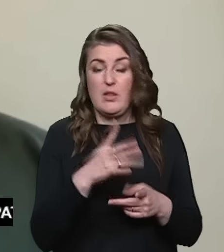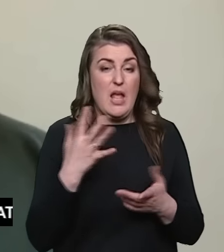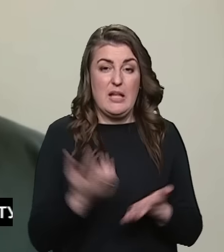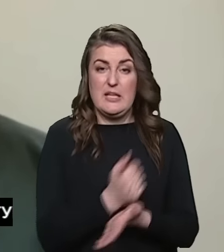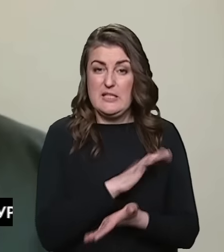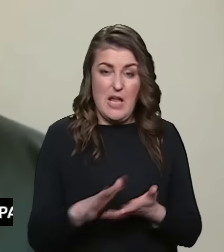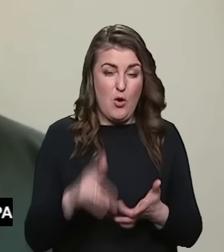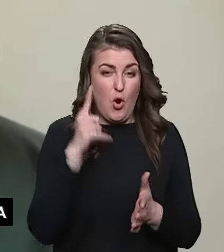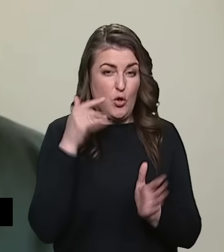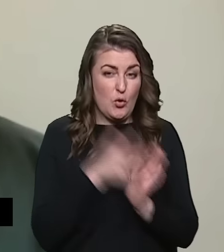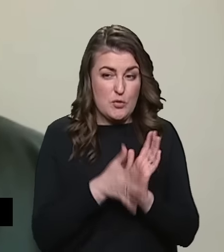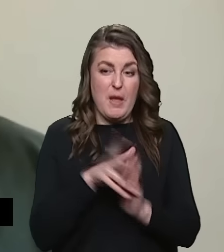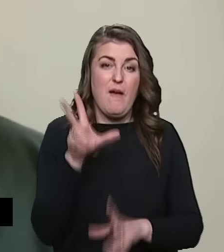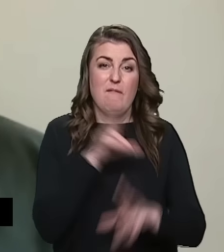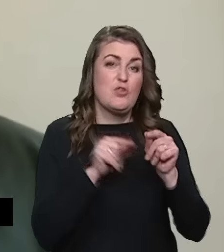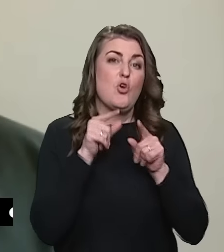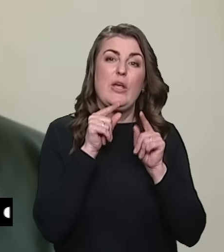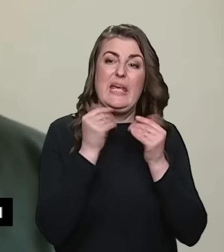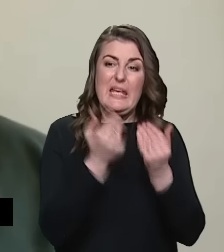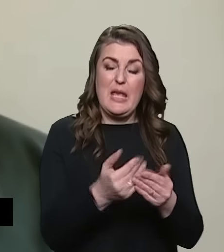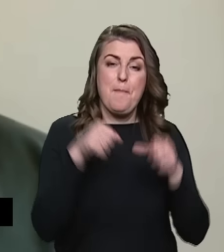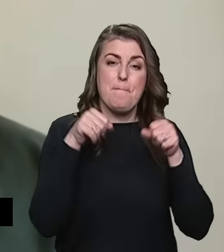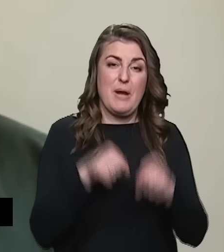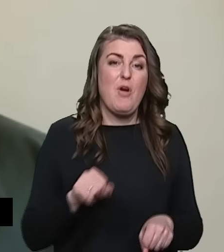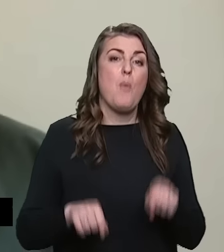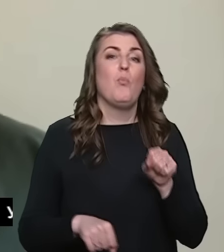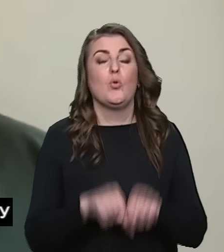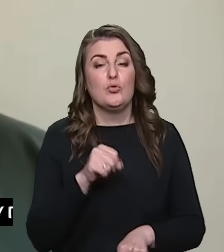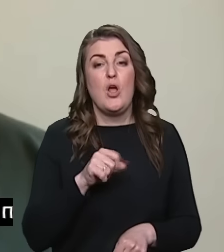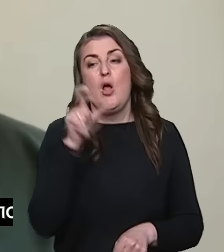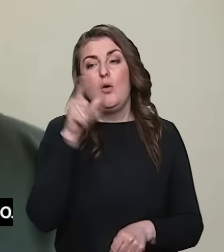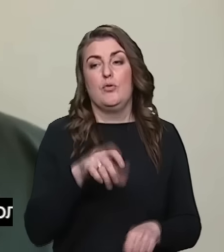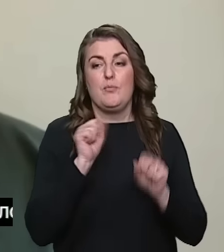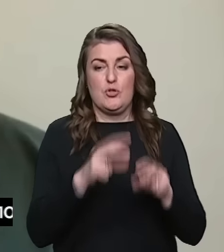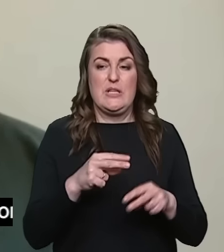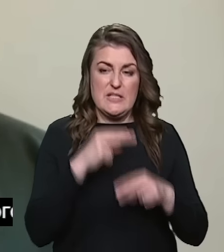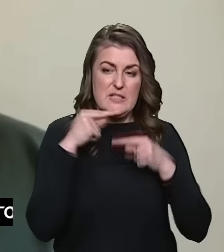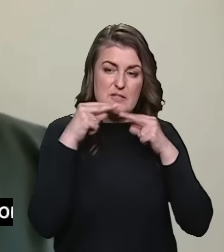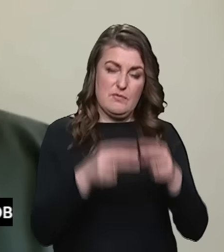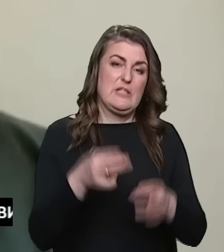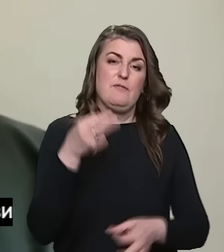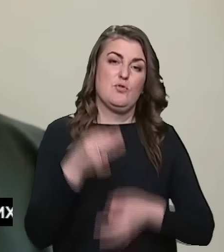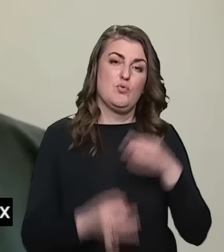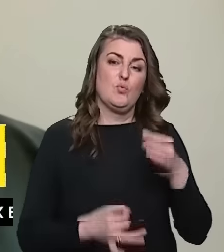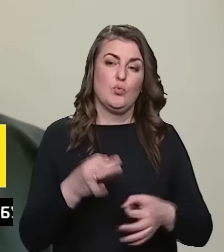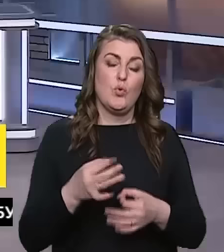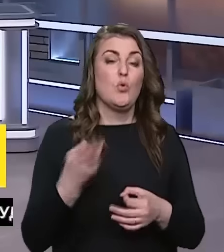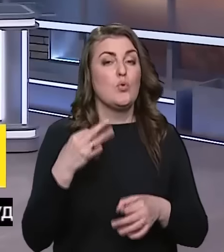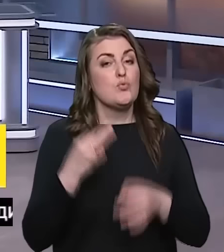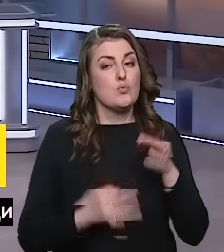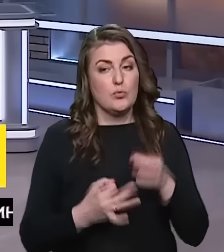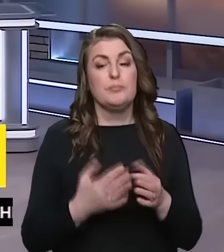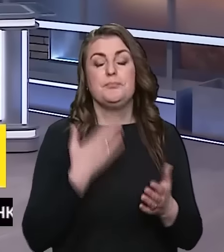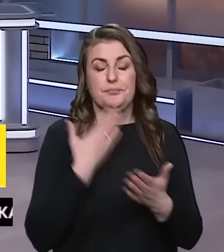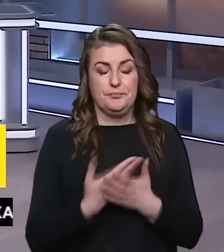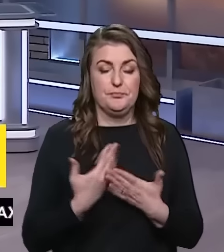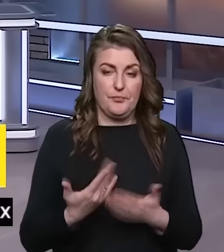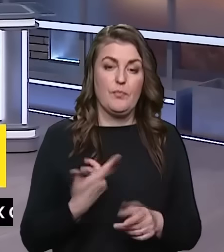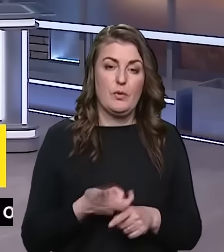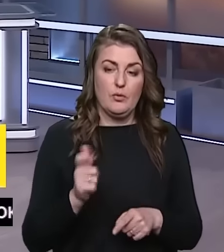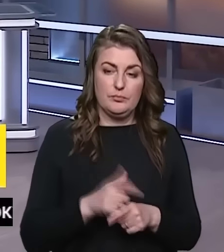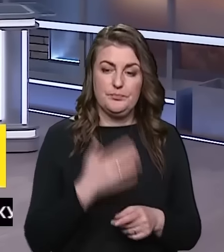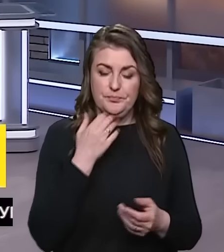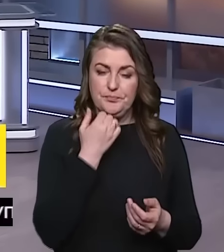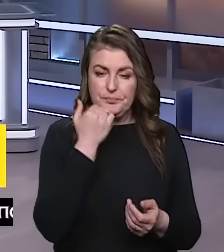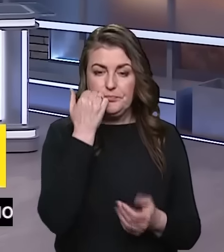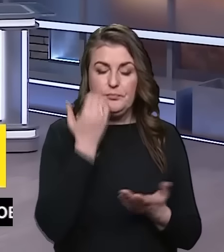не знаходить порозуміння і вважає, що її діє права порушені, людина може звернутися до суду. До суду. Дякую вам дуже.